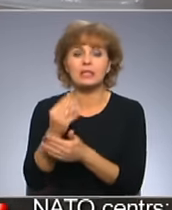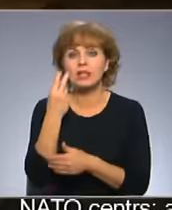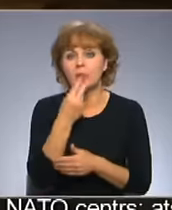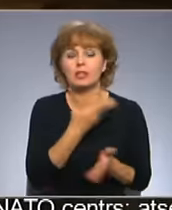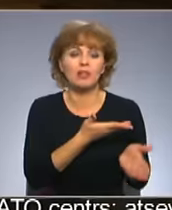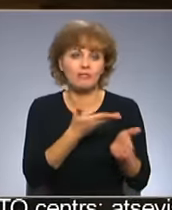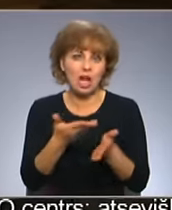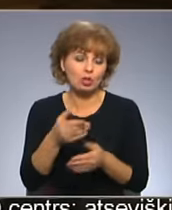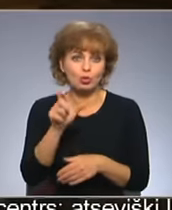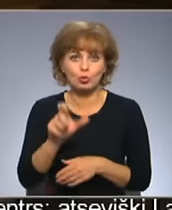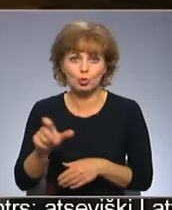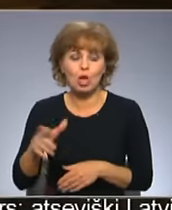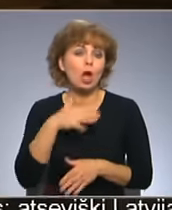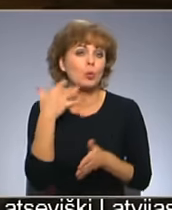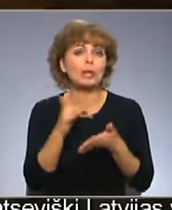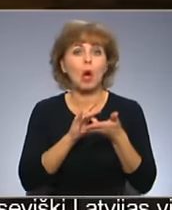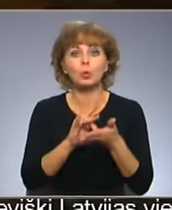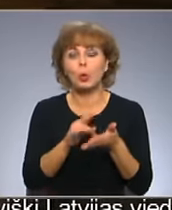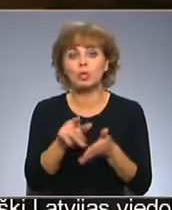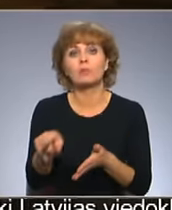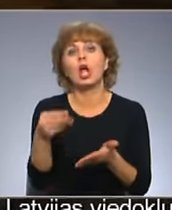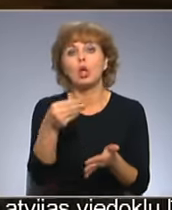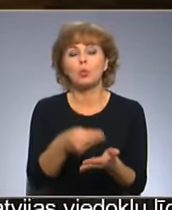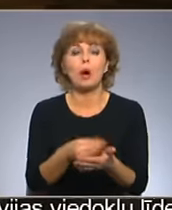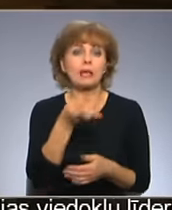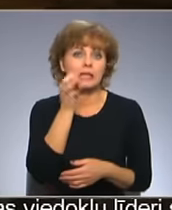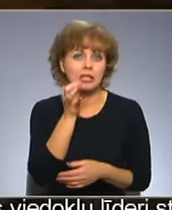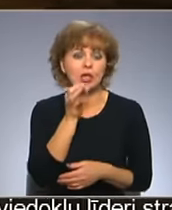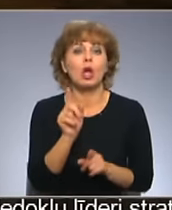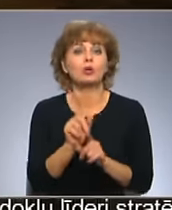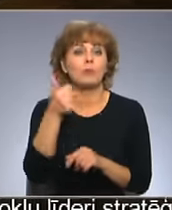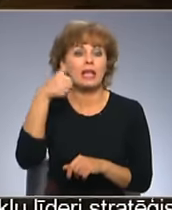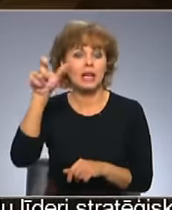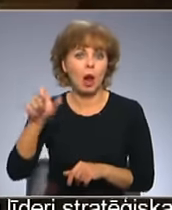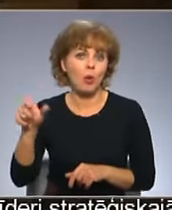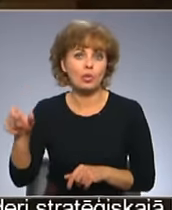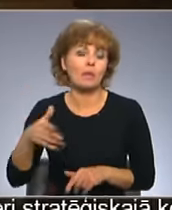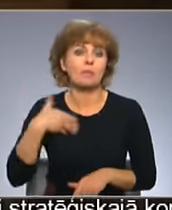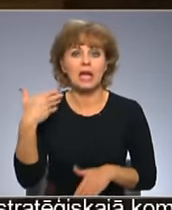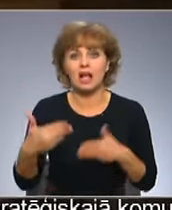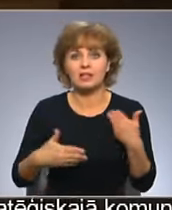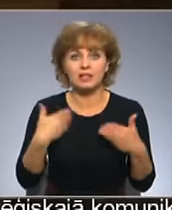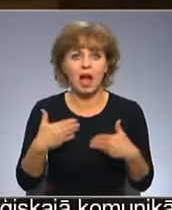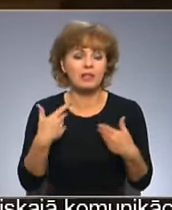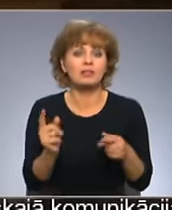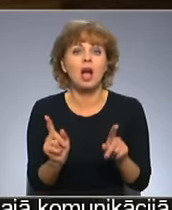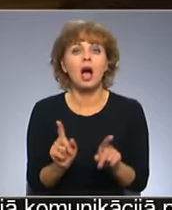viesus. Ļoti daudz turisti nopērk šeit zīriņus un pat igauņi priecājā. Tie arī